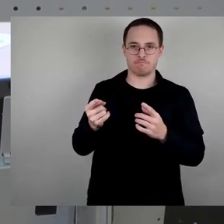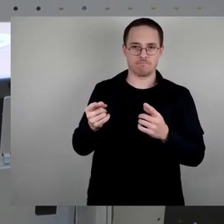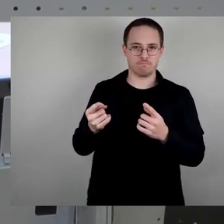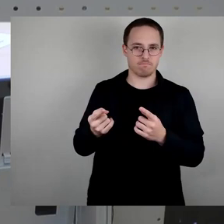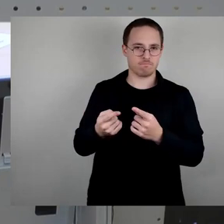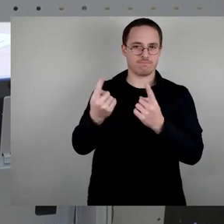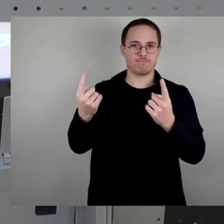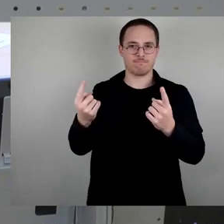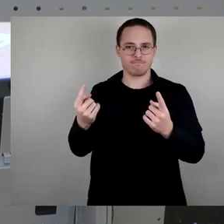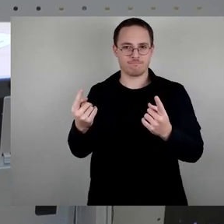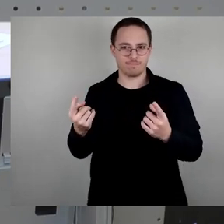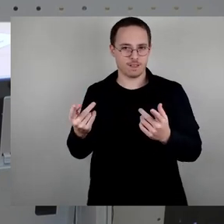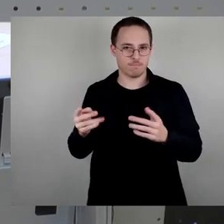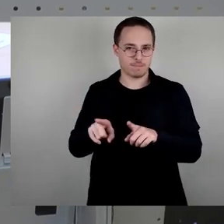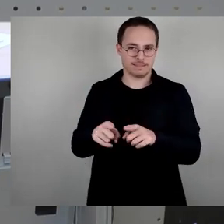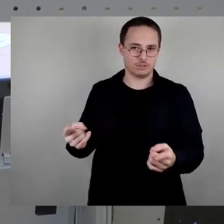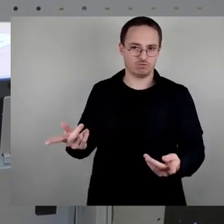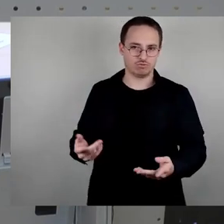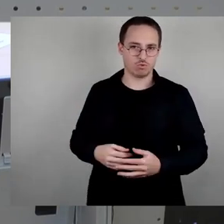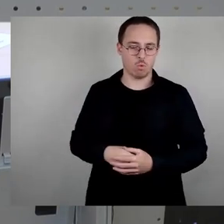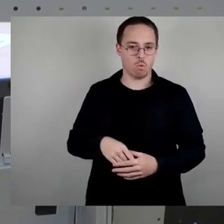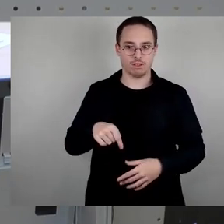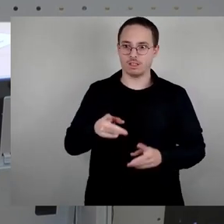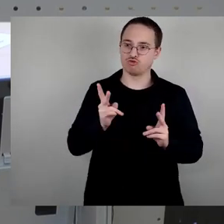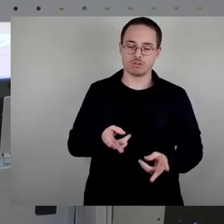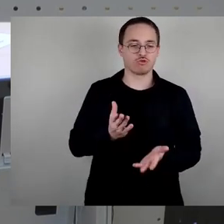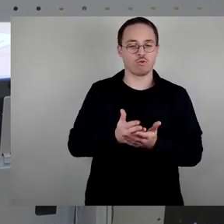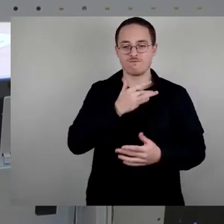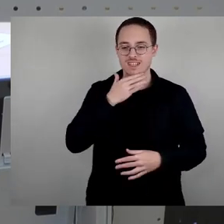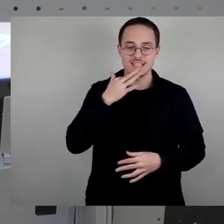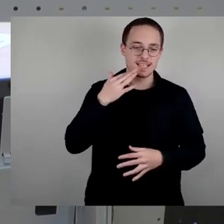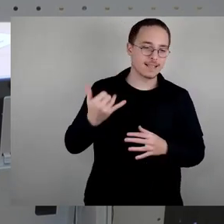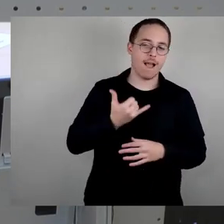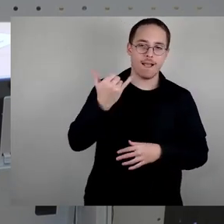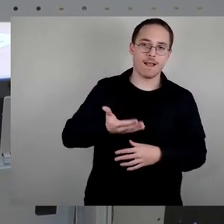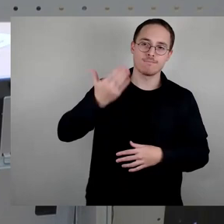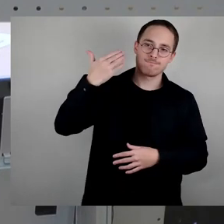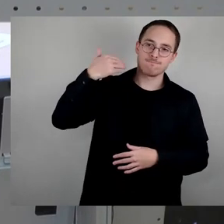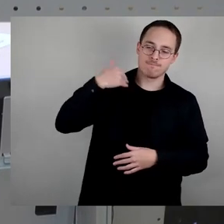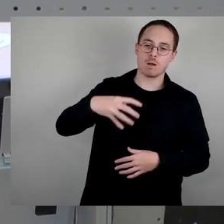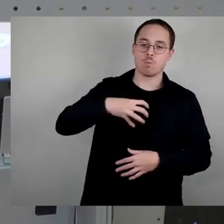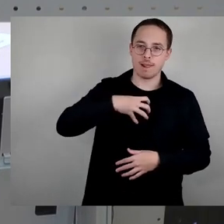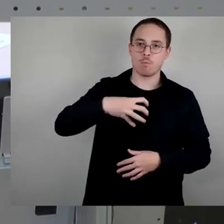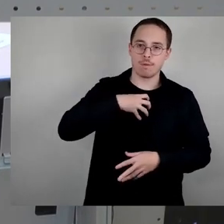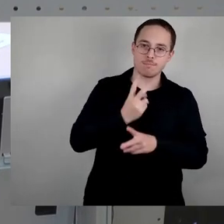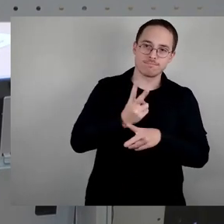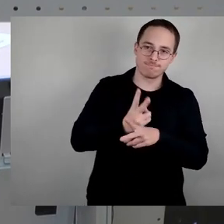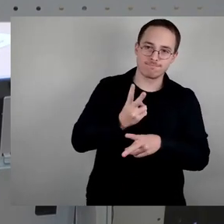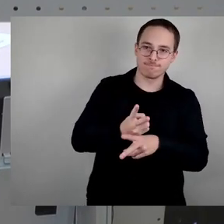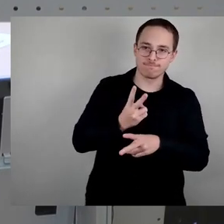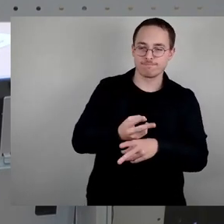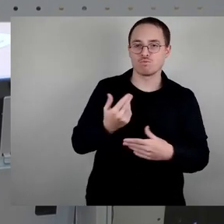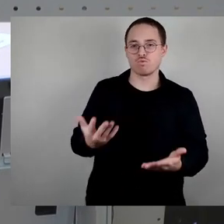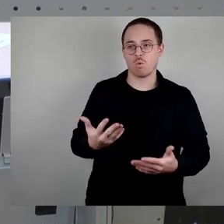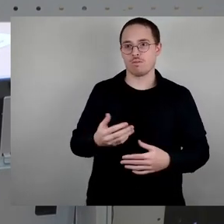mit diesem Thema in dieser Stadt haben, wo wir leider auch seit Jahrzehnten mittlerweile ja nun keinen Meter vorankommen. Herr Kießling, ich hatte das so ein bisschen wahrgenommen,